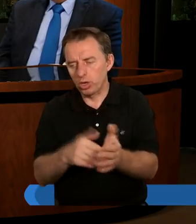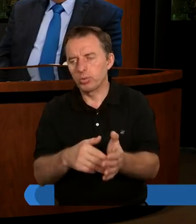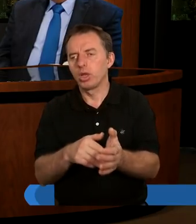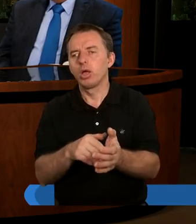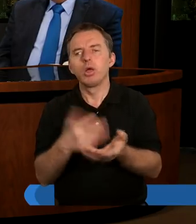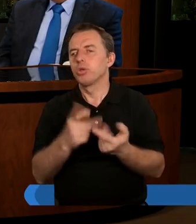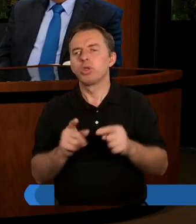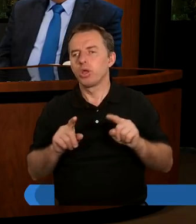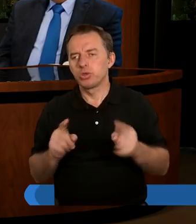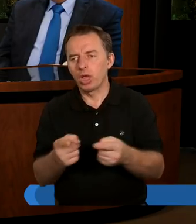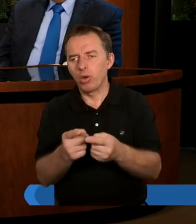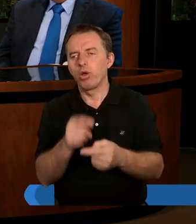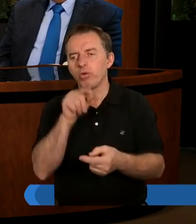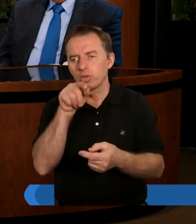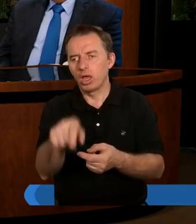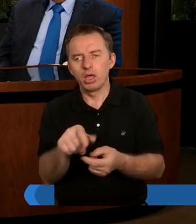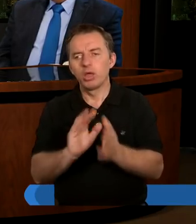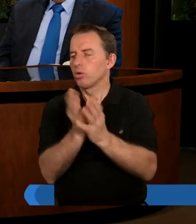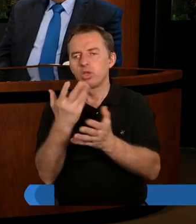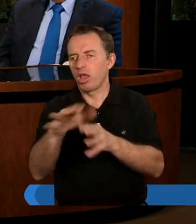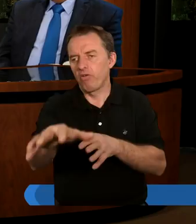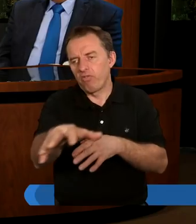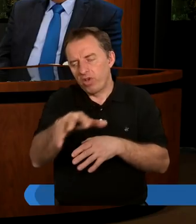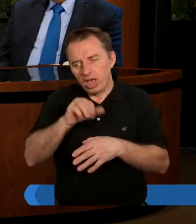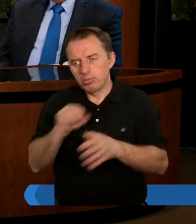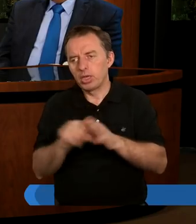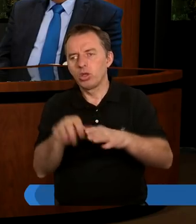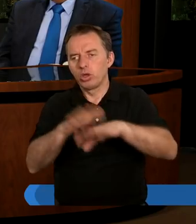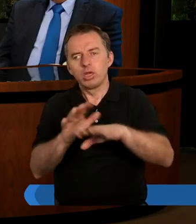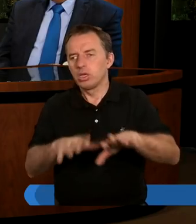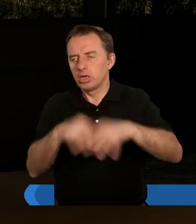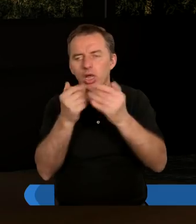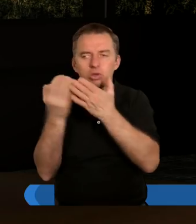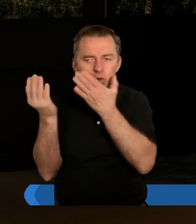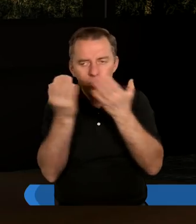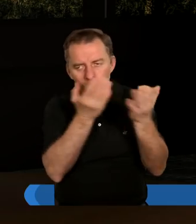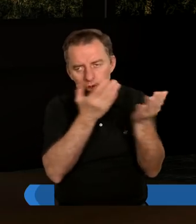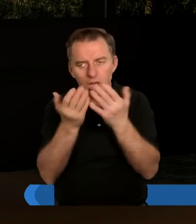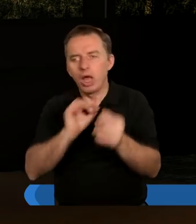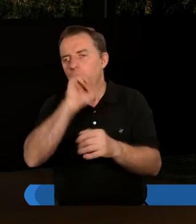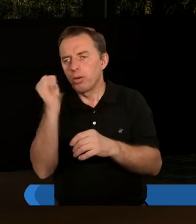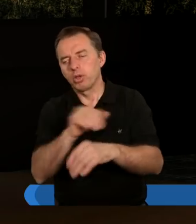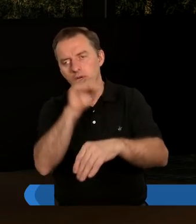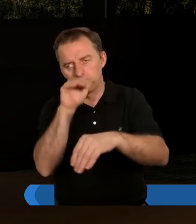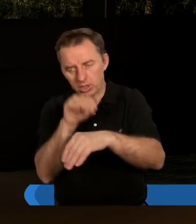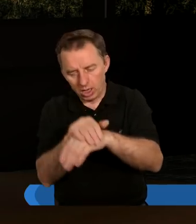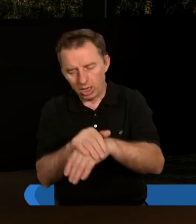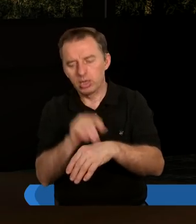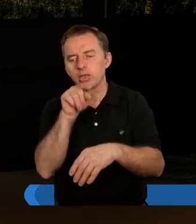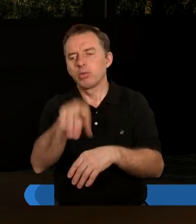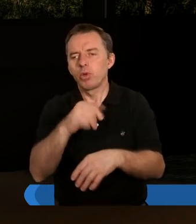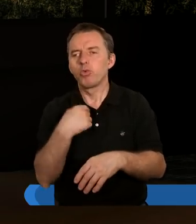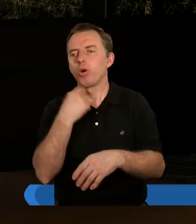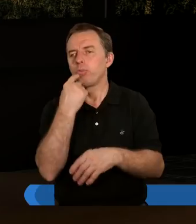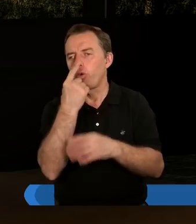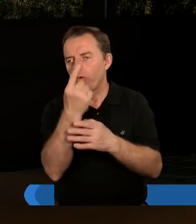ono nie działa w momencie, jak ja tej książki nie wezmę do ręki, nie zacznę jej czytać. I absolutnie się zgadzam z tym, co było